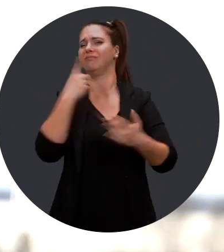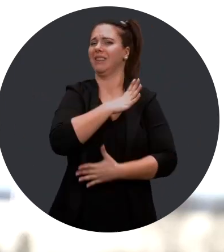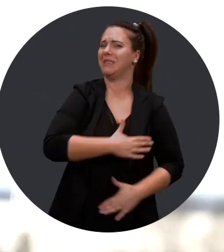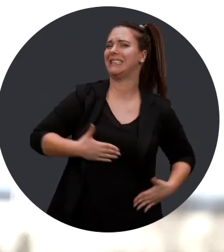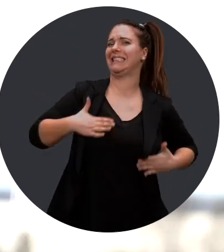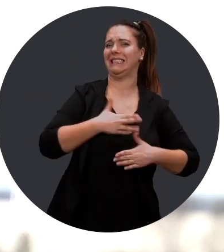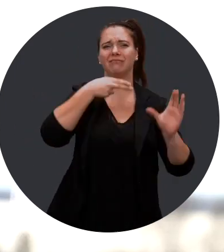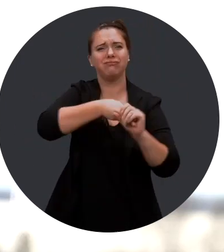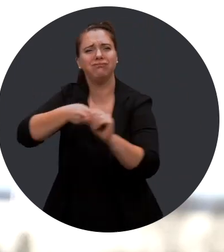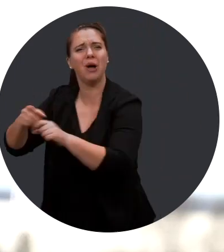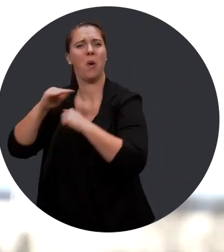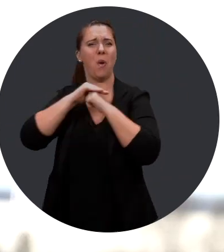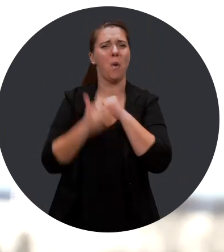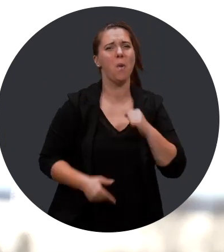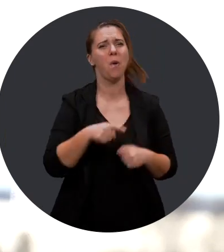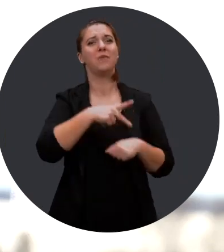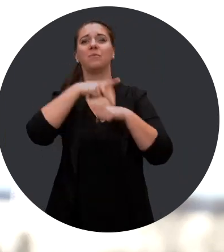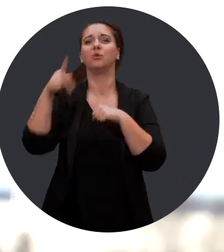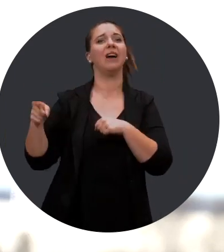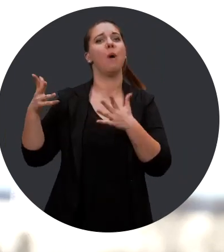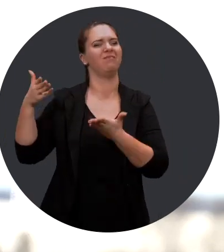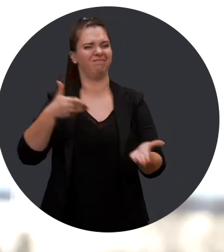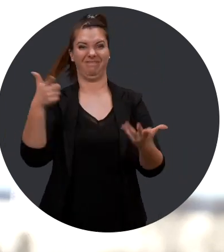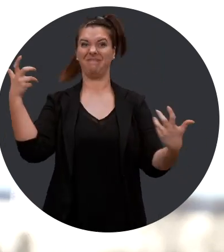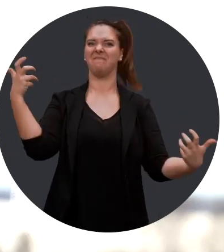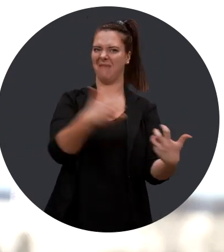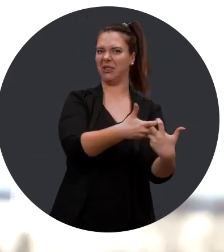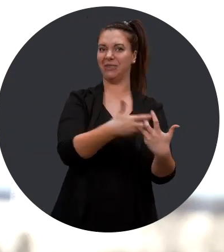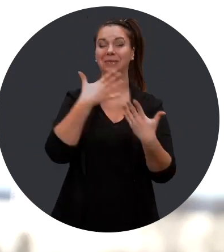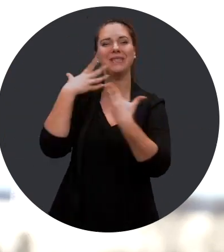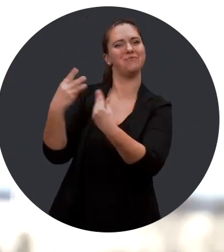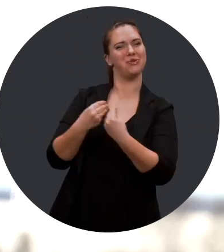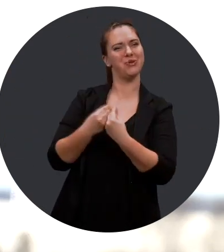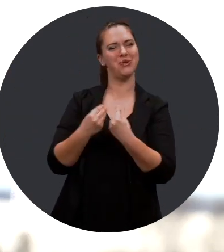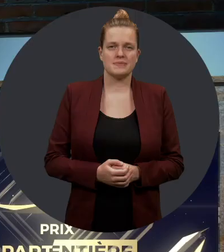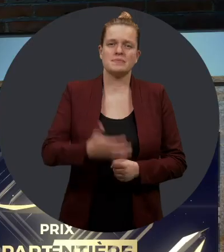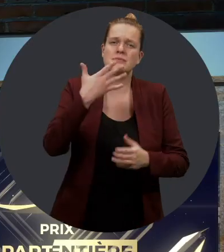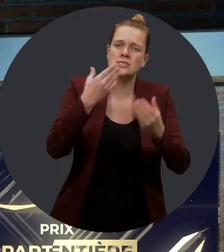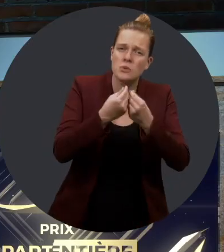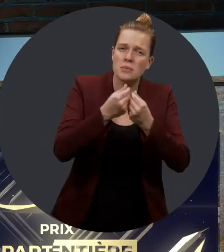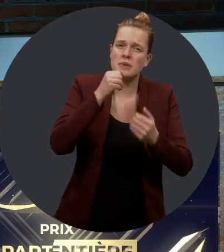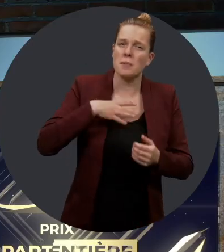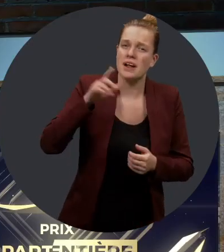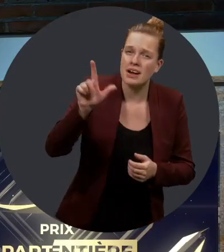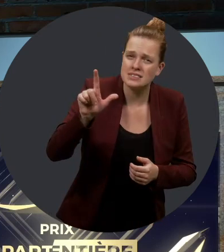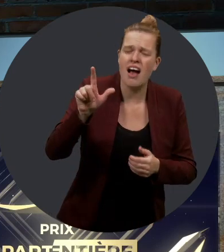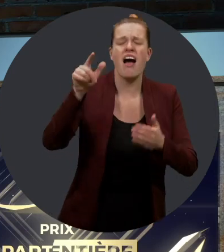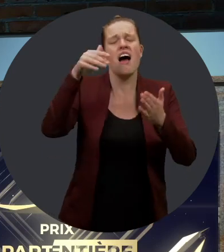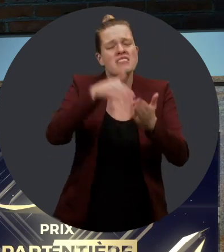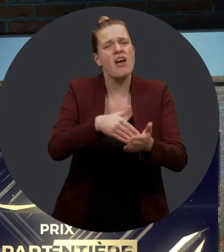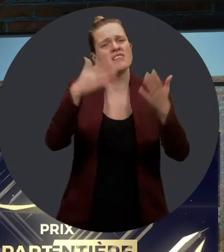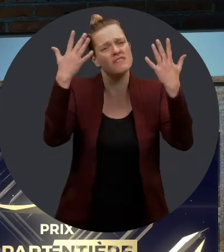toujours de façon très engagée, très enthousiaste à tous les projets qui leur sont proposés. Merci beaucoup. Merci beaucoup Madame